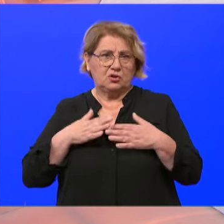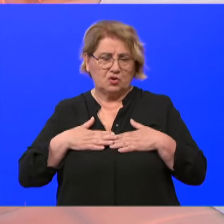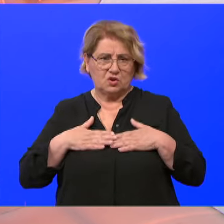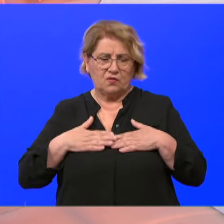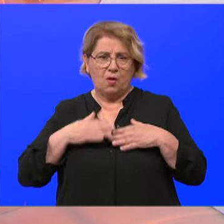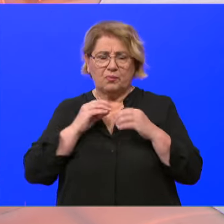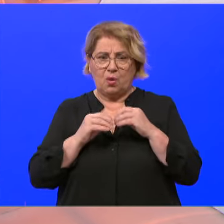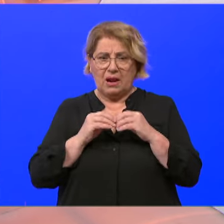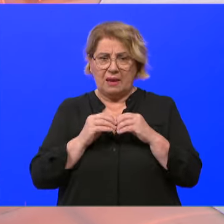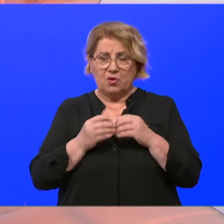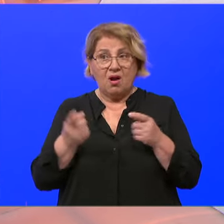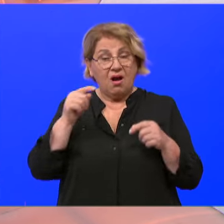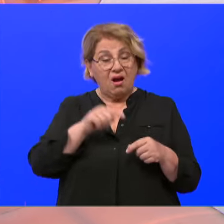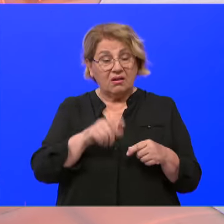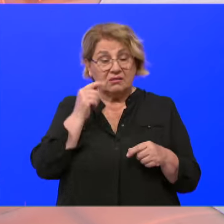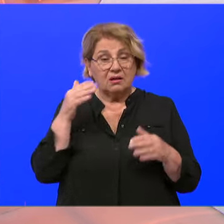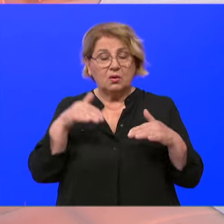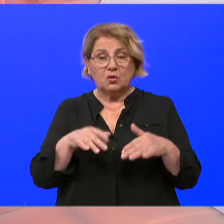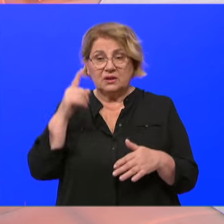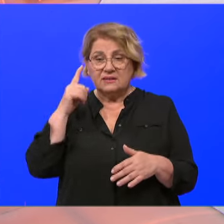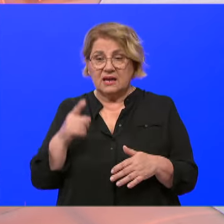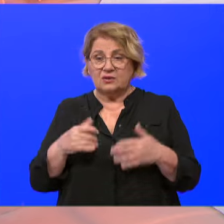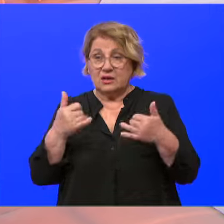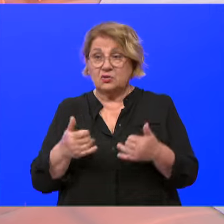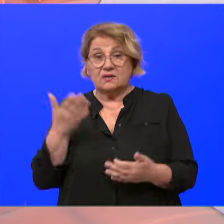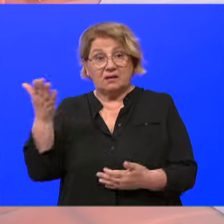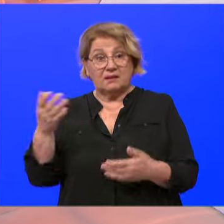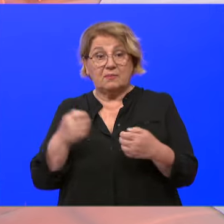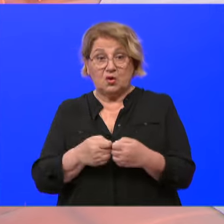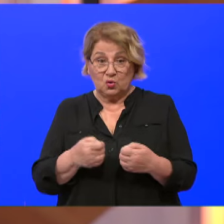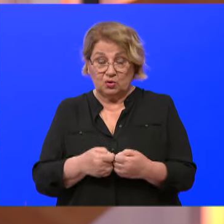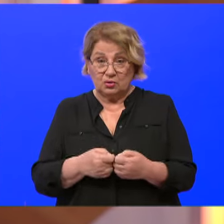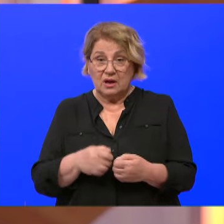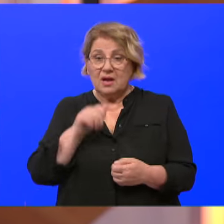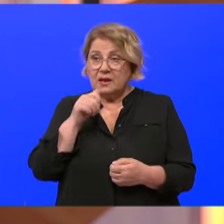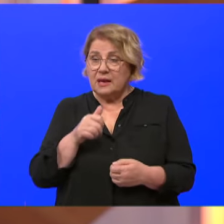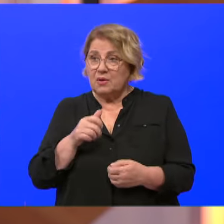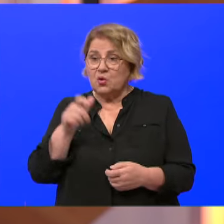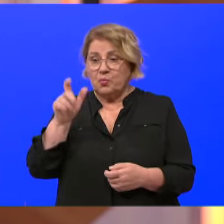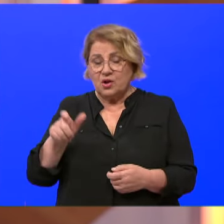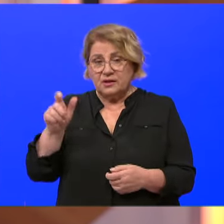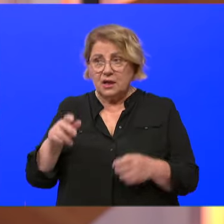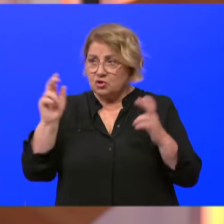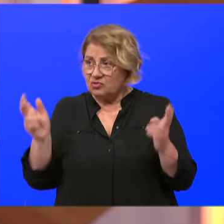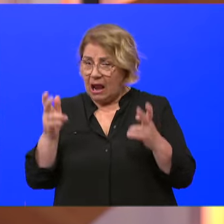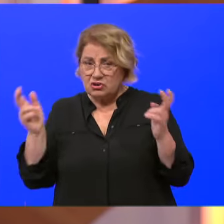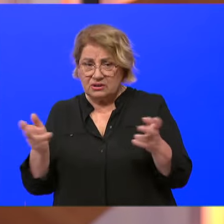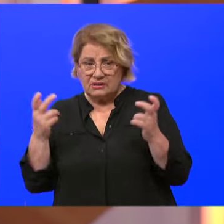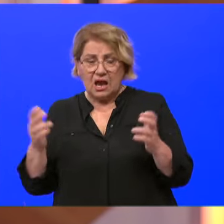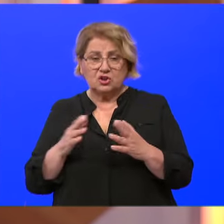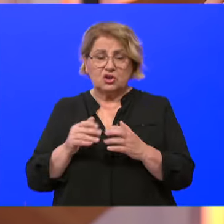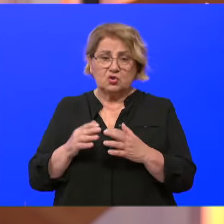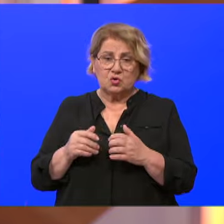ali oni znaju da smo mi sada tu. I ne moraju ljudi tražiti. Susjed,